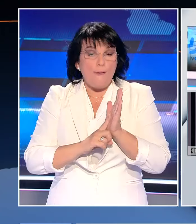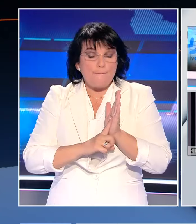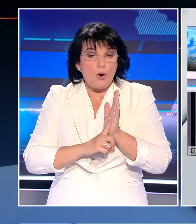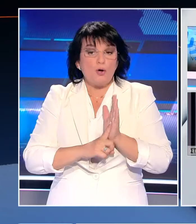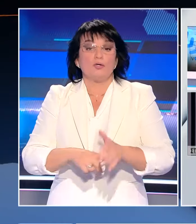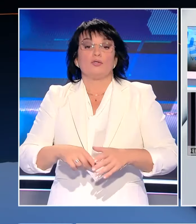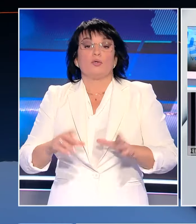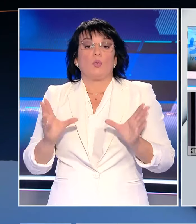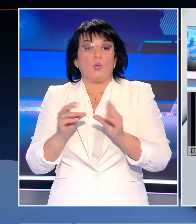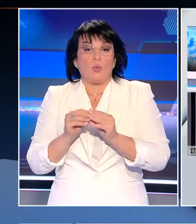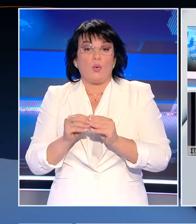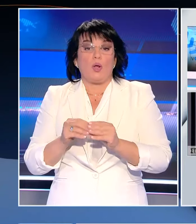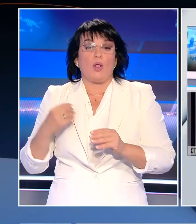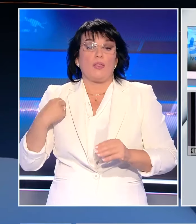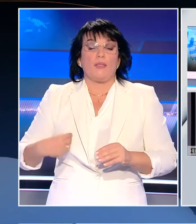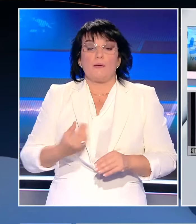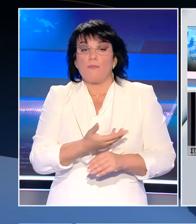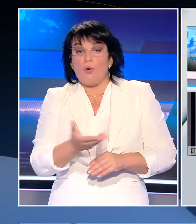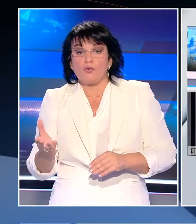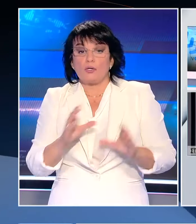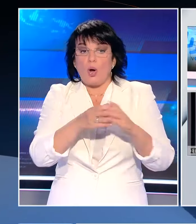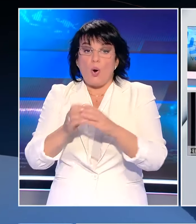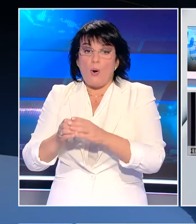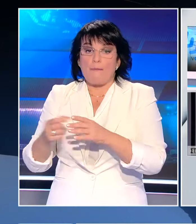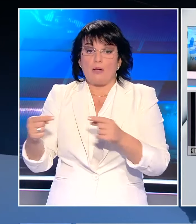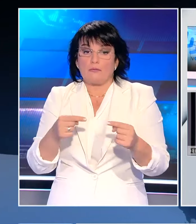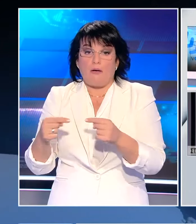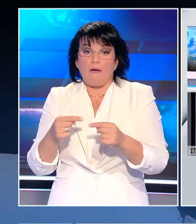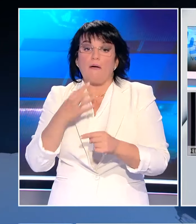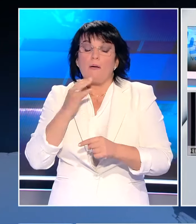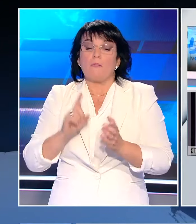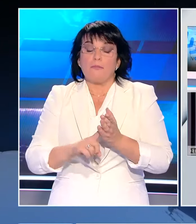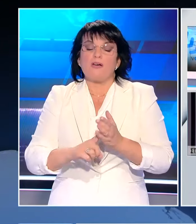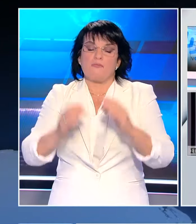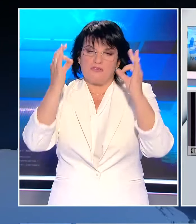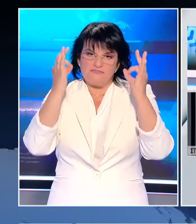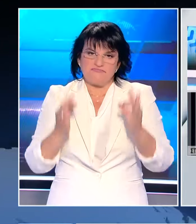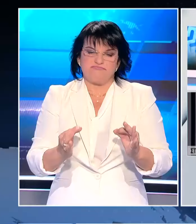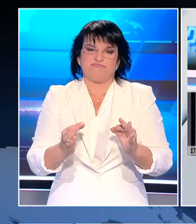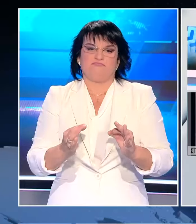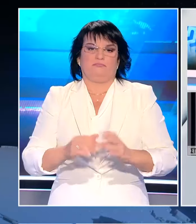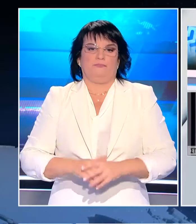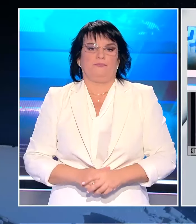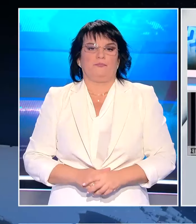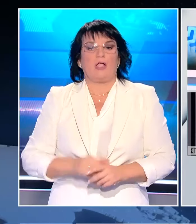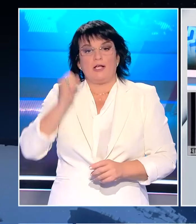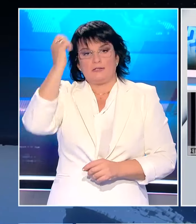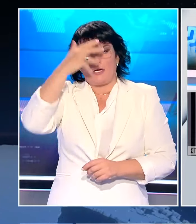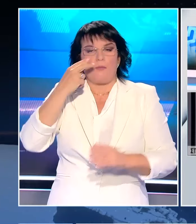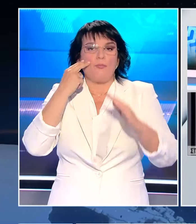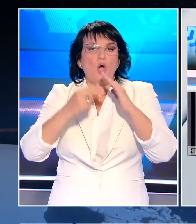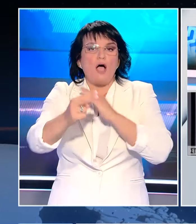δημόσια, θεσμικά η ενημέρωση και στα κόμματα της αντιπολίτευσης να είναι απόλυτα συντεταγμένοι. Ο κύριος Τραμπ είναι